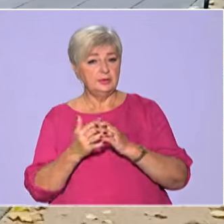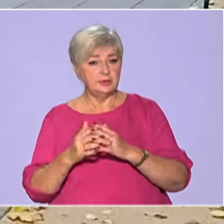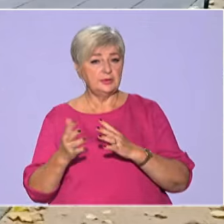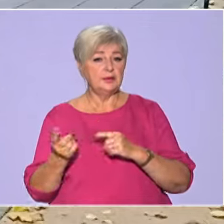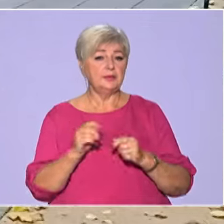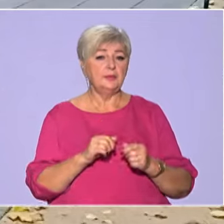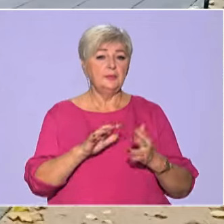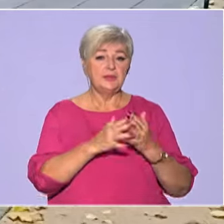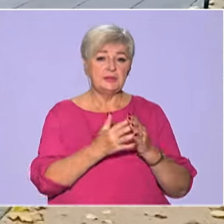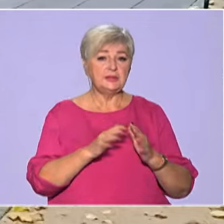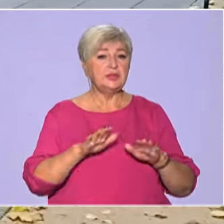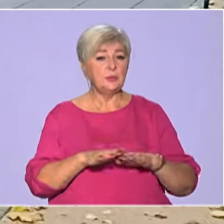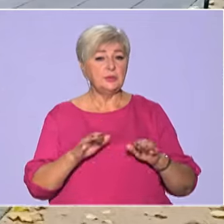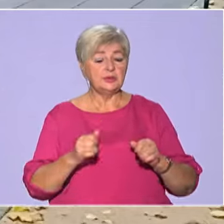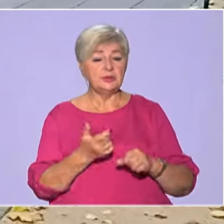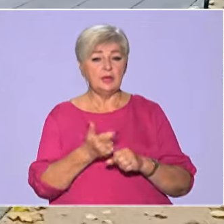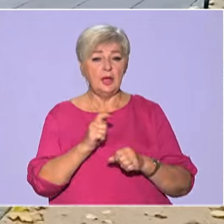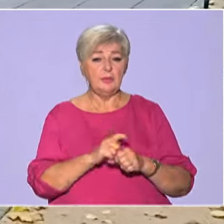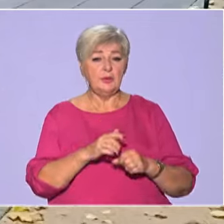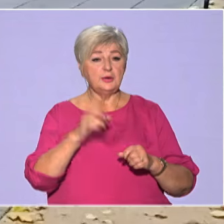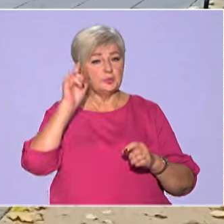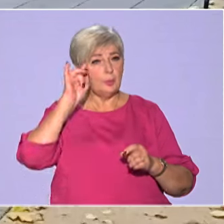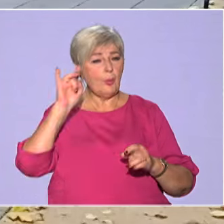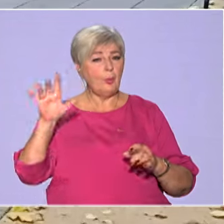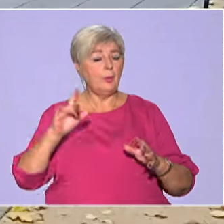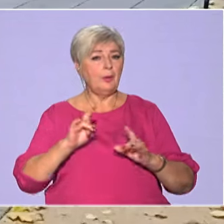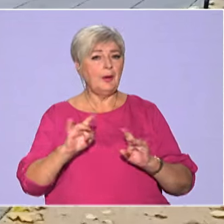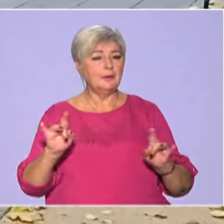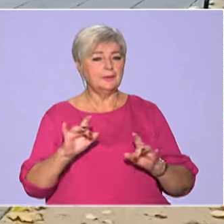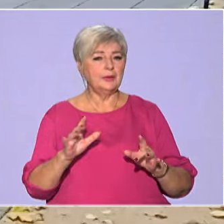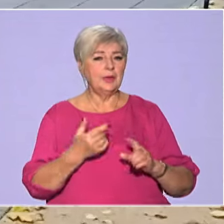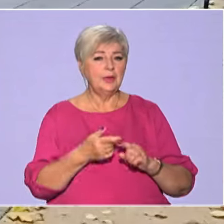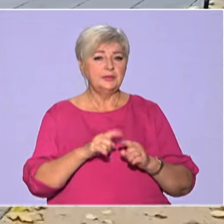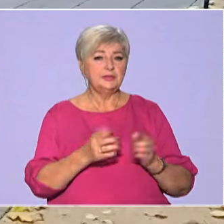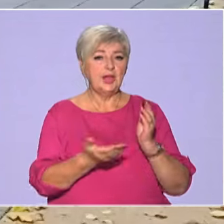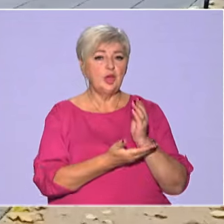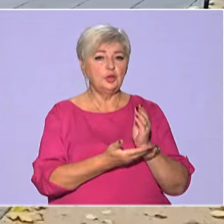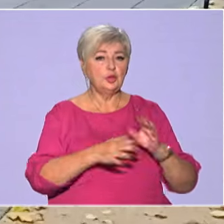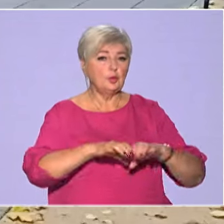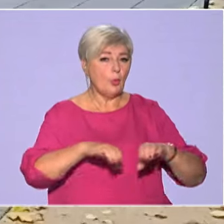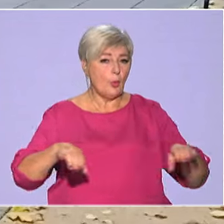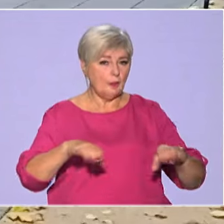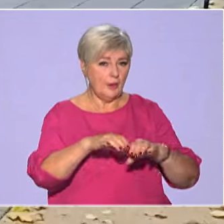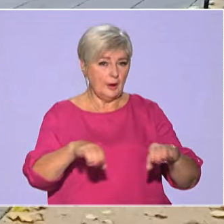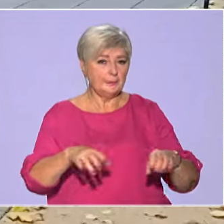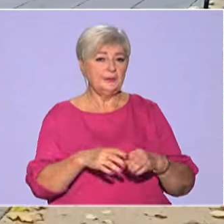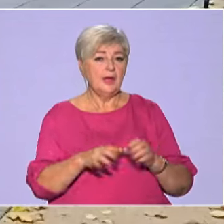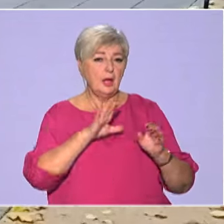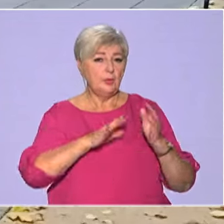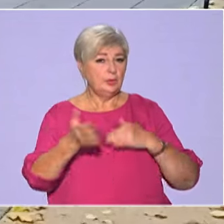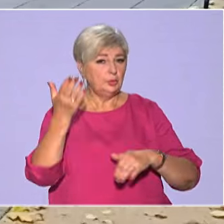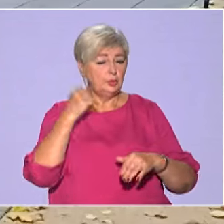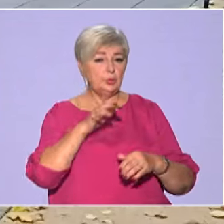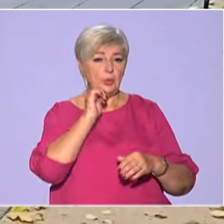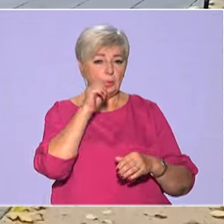приводу сільської місцевості найбільш популярні, чим вони опалюють, це дрова. Минулого року